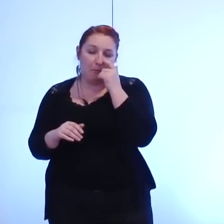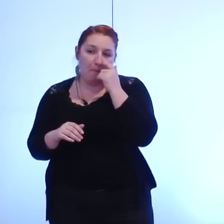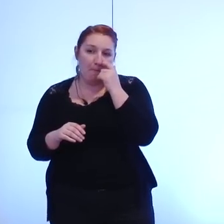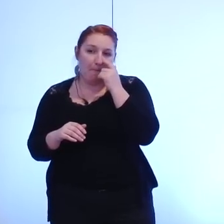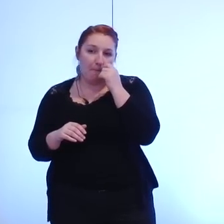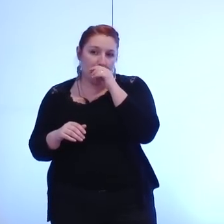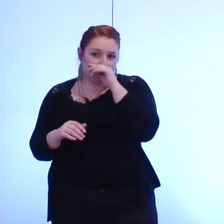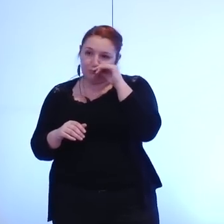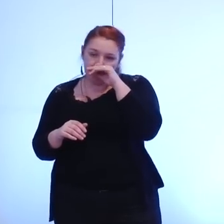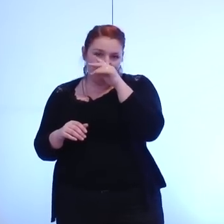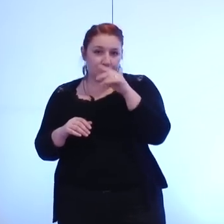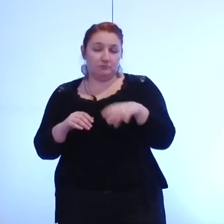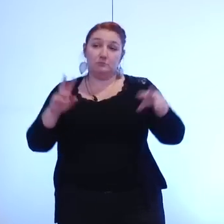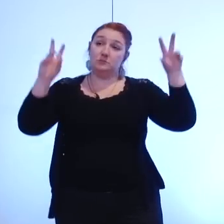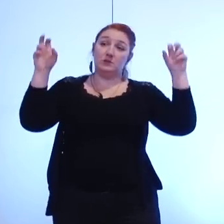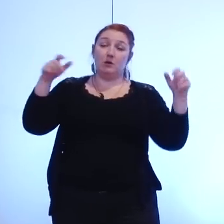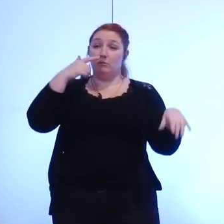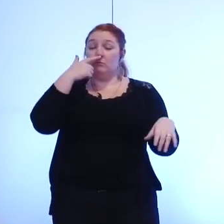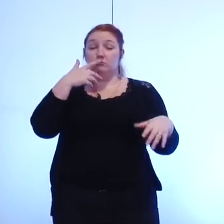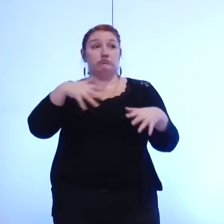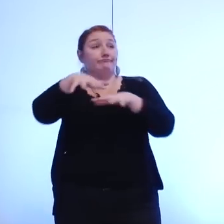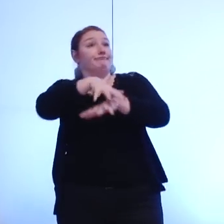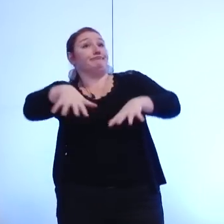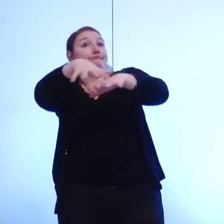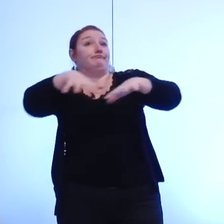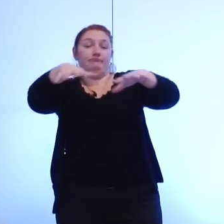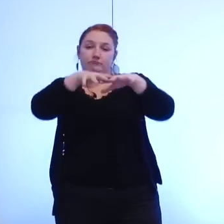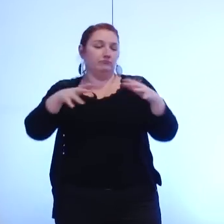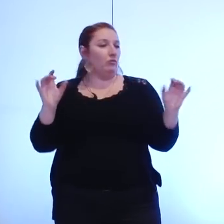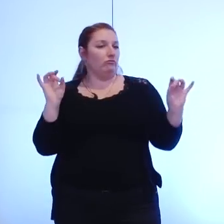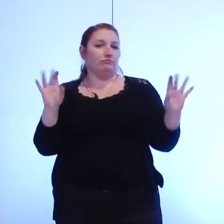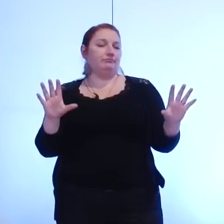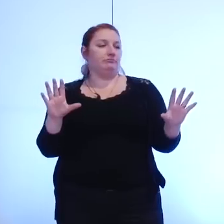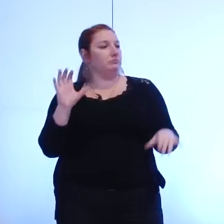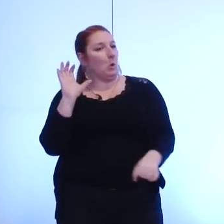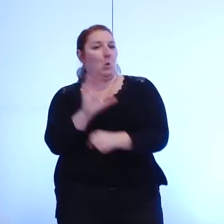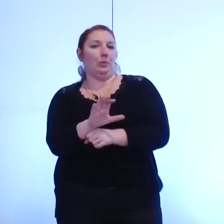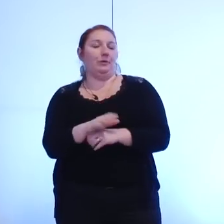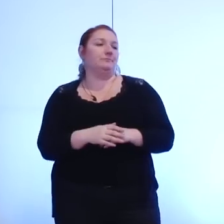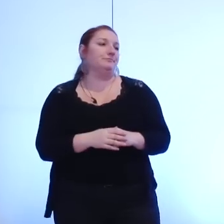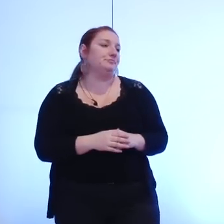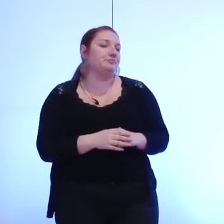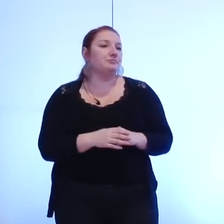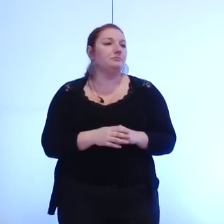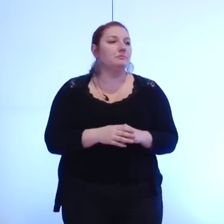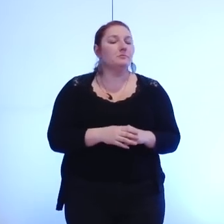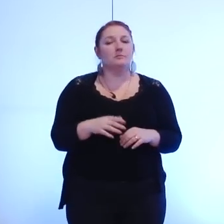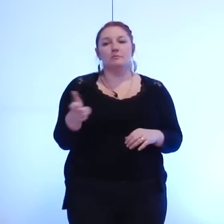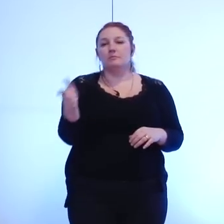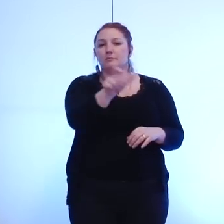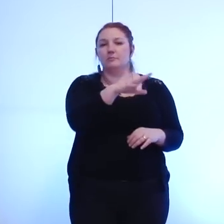qui avancent à l'aveuglette et par conséquent nous voterons contre cette délibération Madame Sala